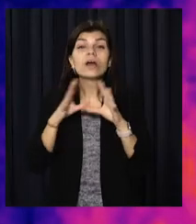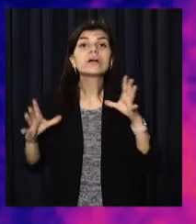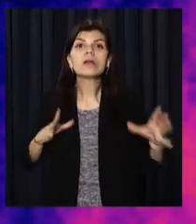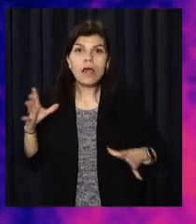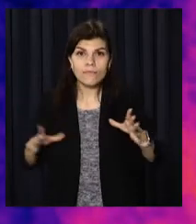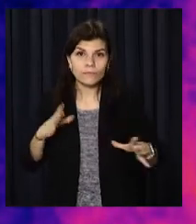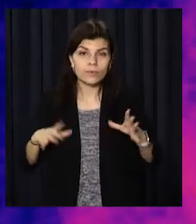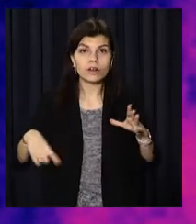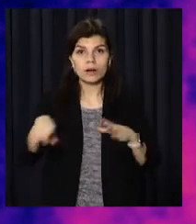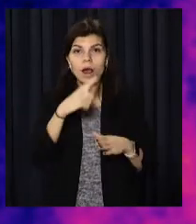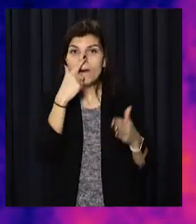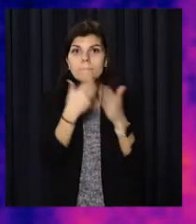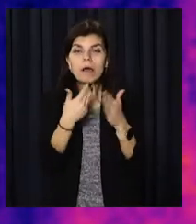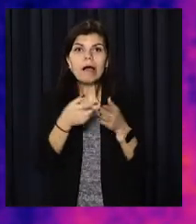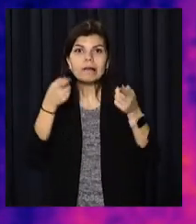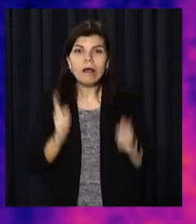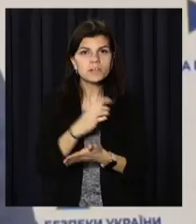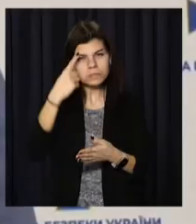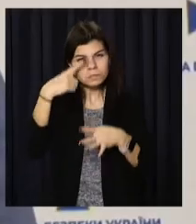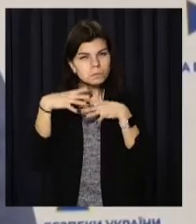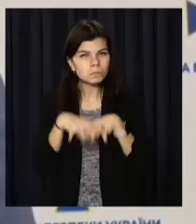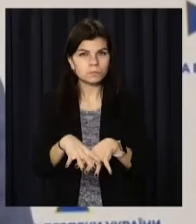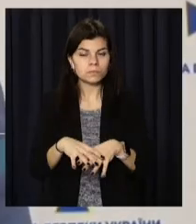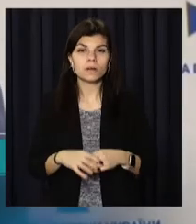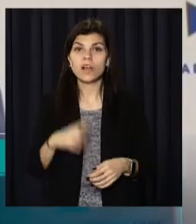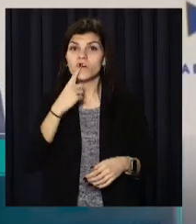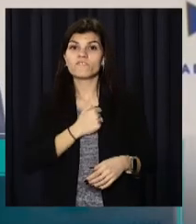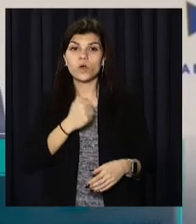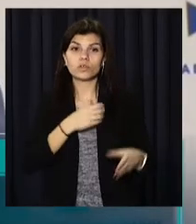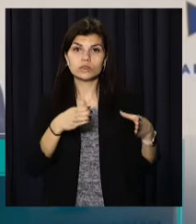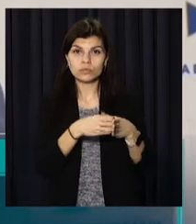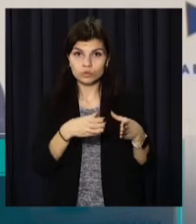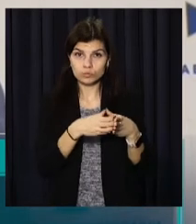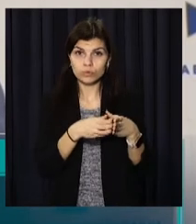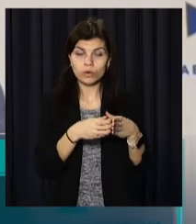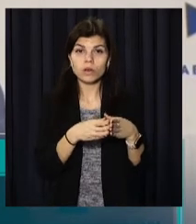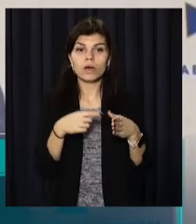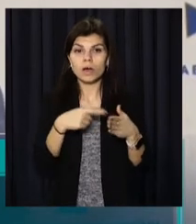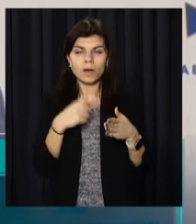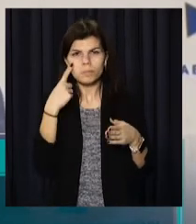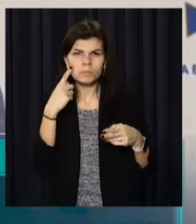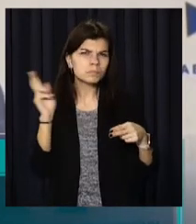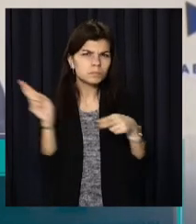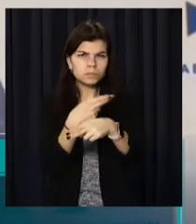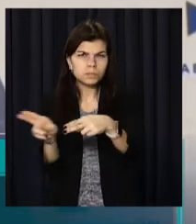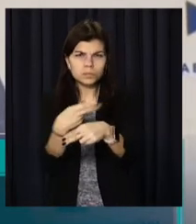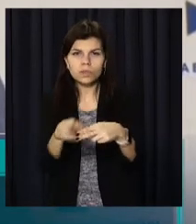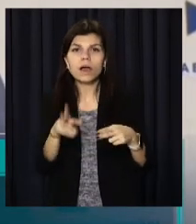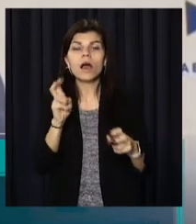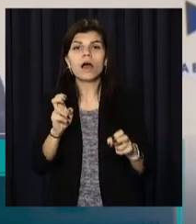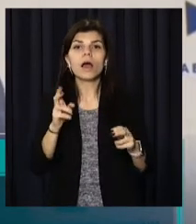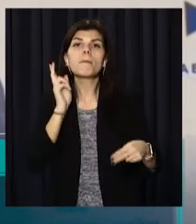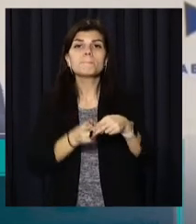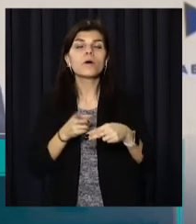максимально наближених до реальних. Військовослужбовці підрозділів Збройних сил України блокували спроби диверсантів здійснити мінування,